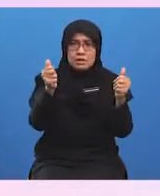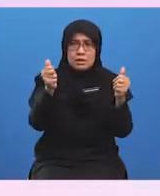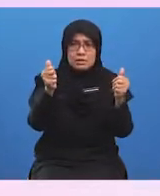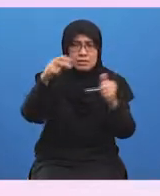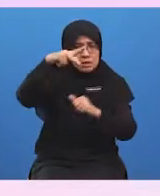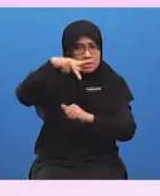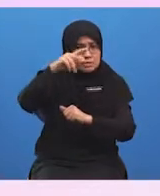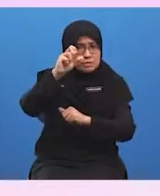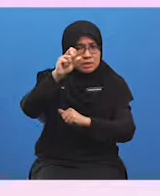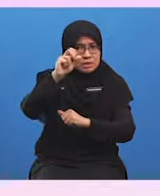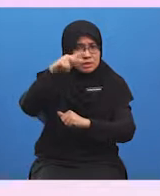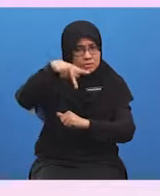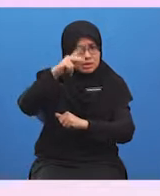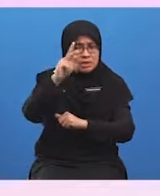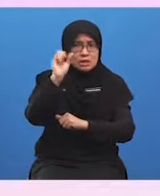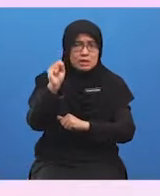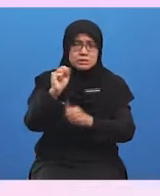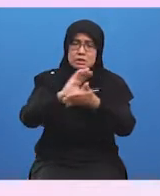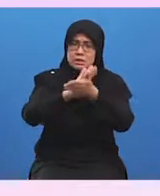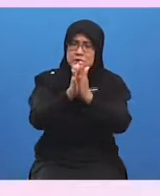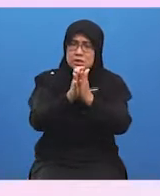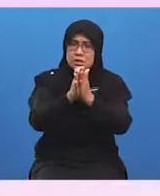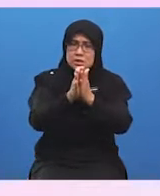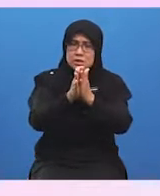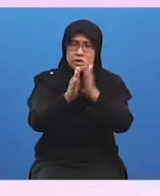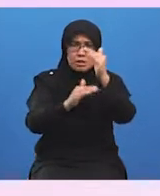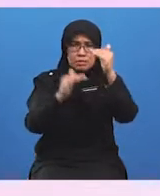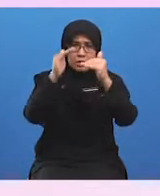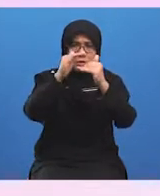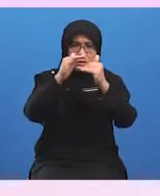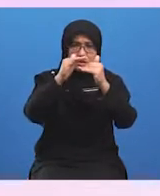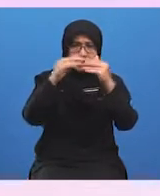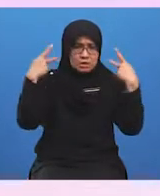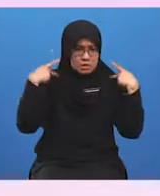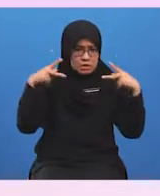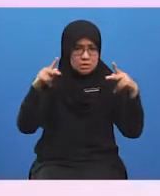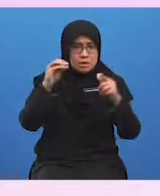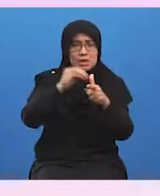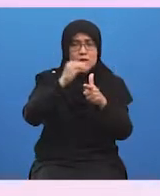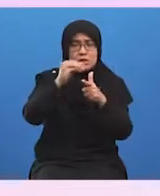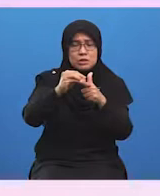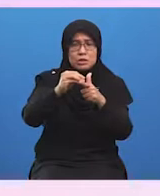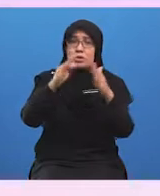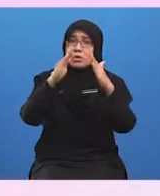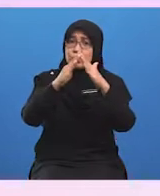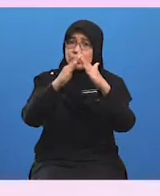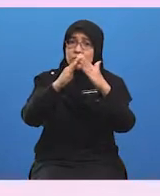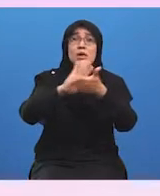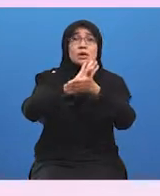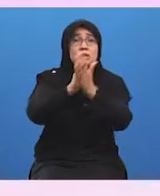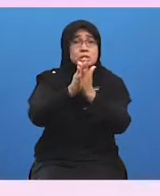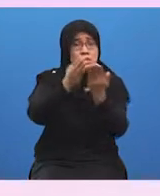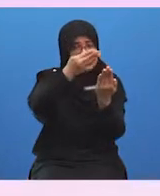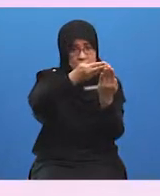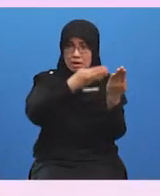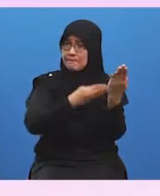PKS menjadikan bangunan kedai atau kediaman sendiri dan diubah suai untuk dijadikan